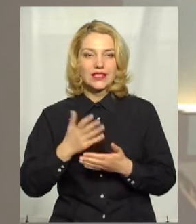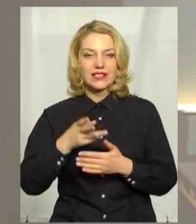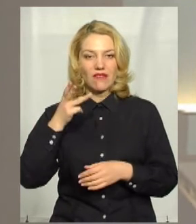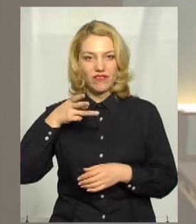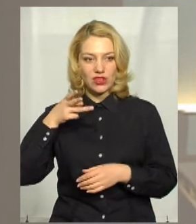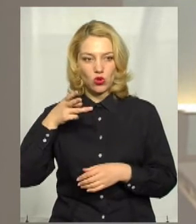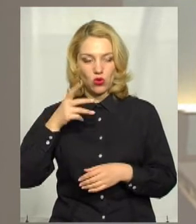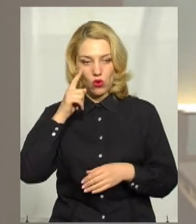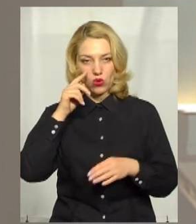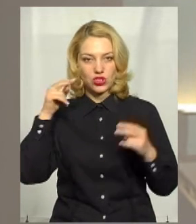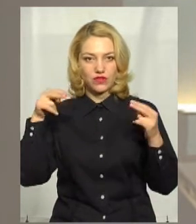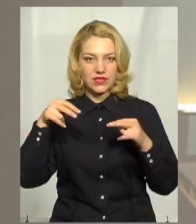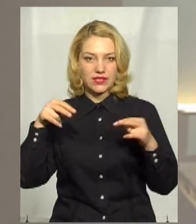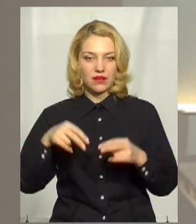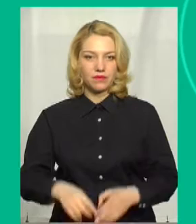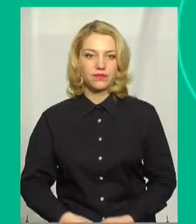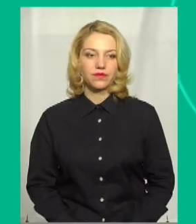відео-очевидця.